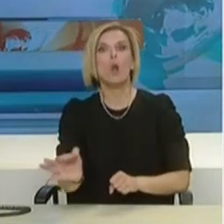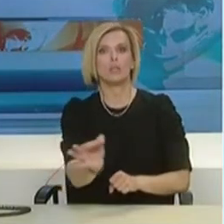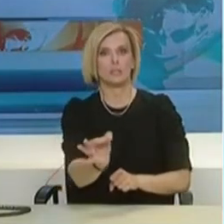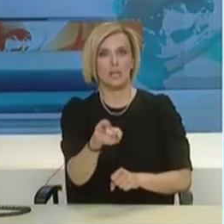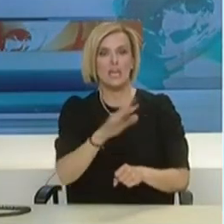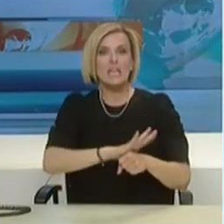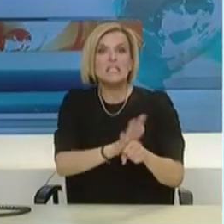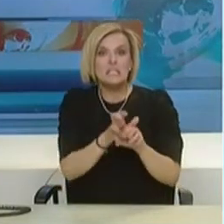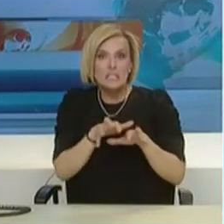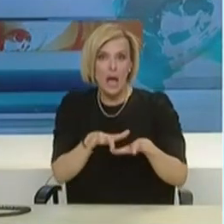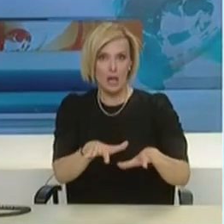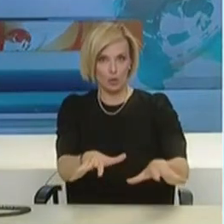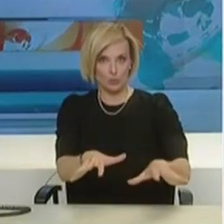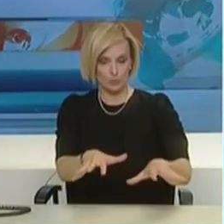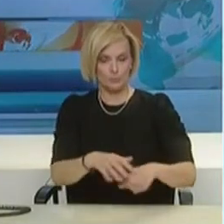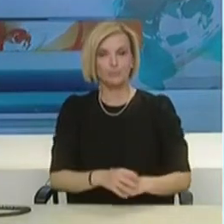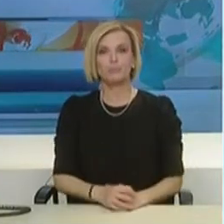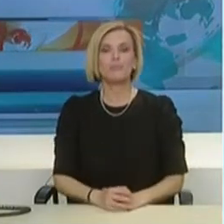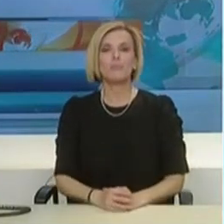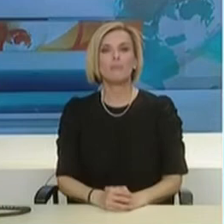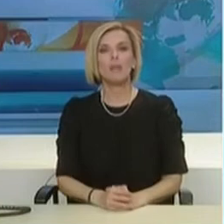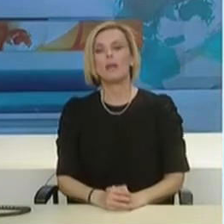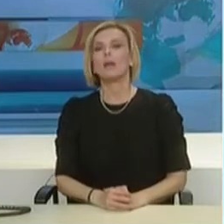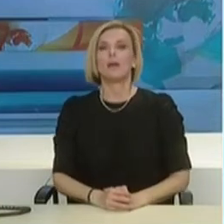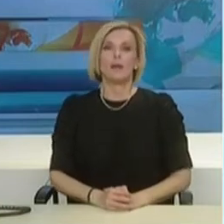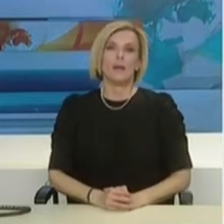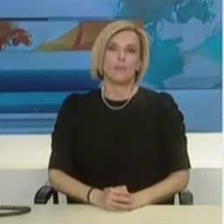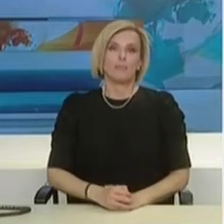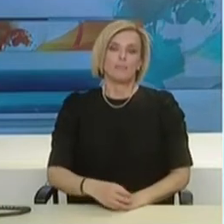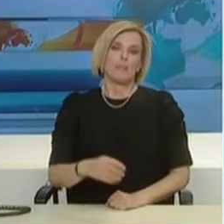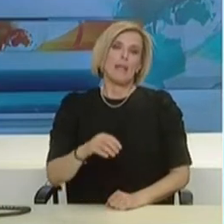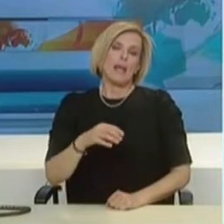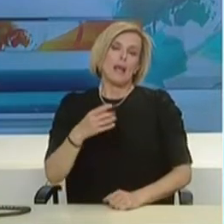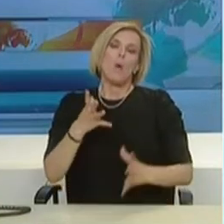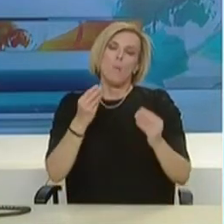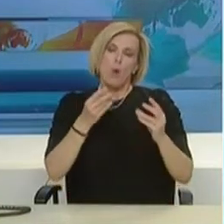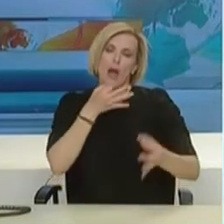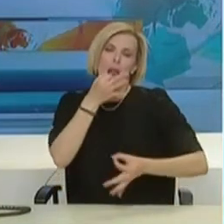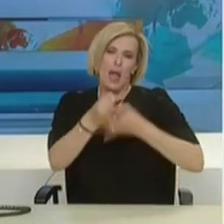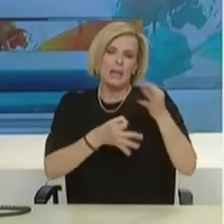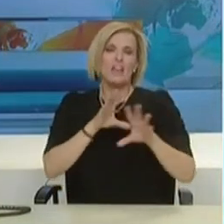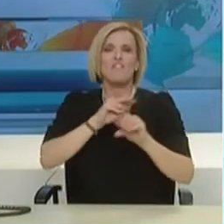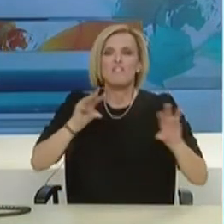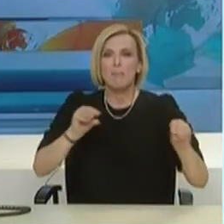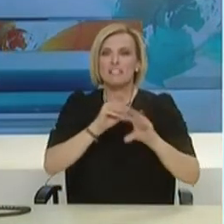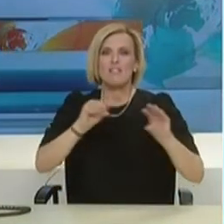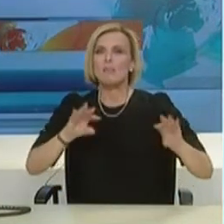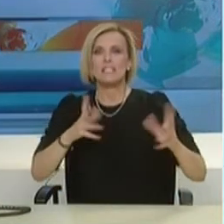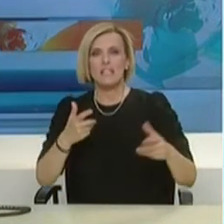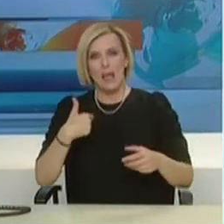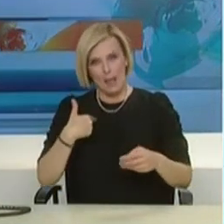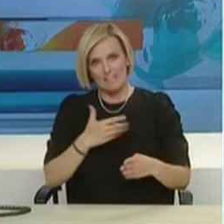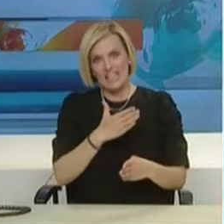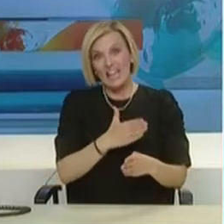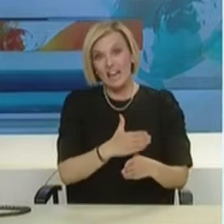Σχετικά με την επιτήρηση και την δίθεν απόκριψη του αριθμού κρουσμάτων, ακούγονται πολλά τις τελευταίες 24